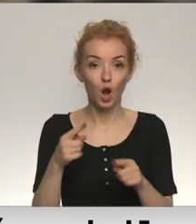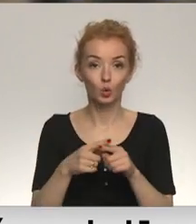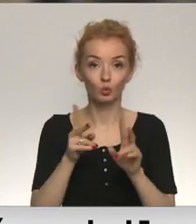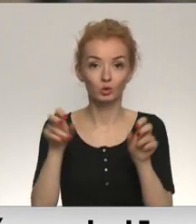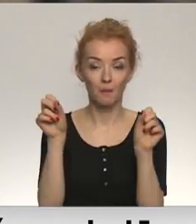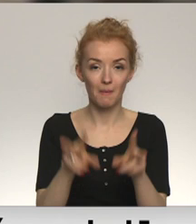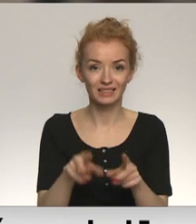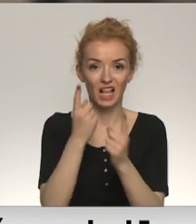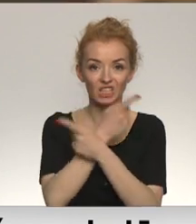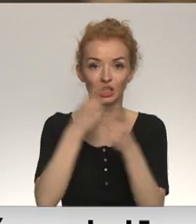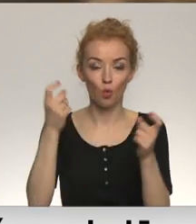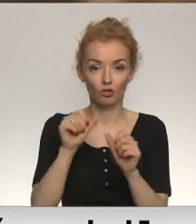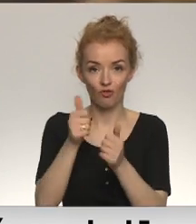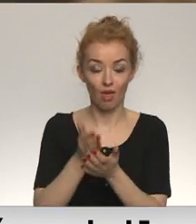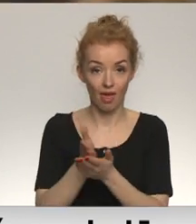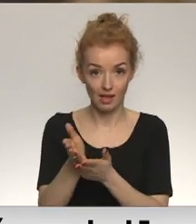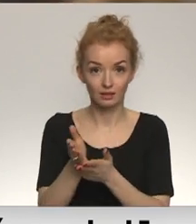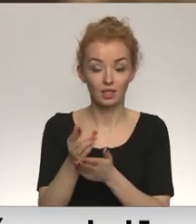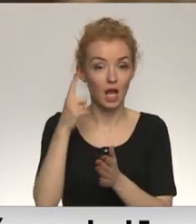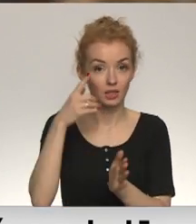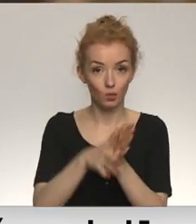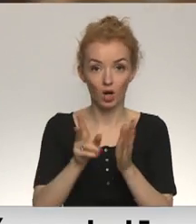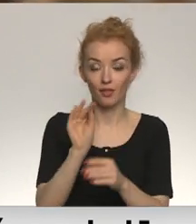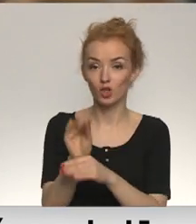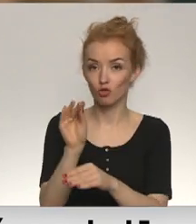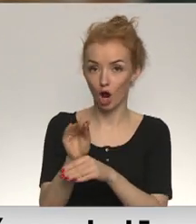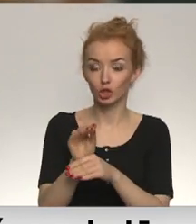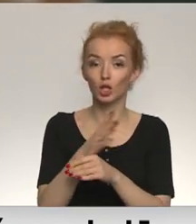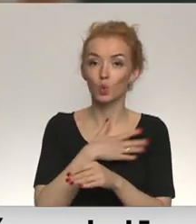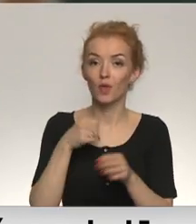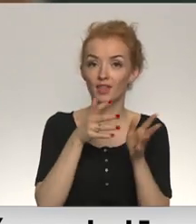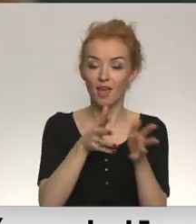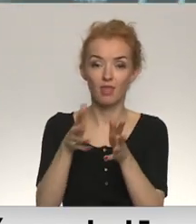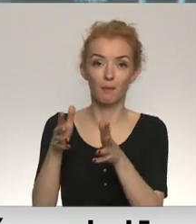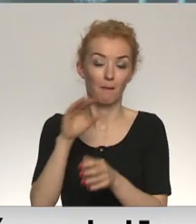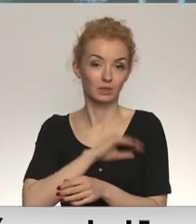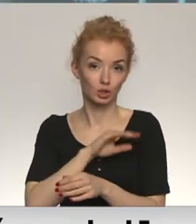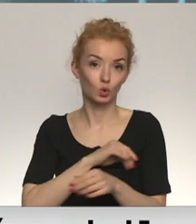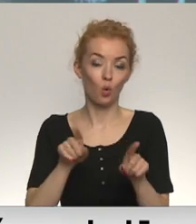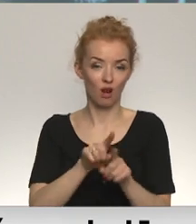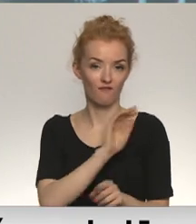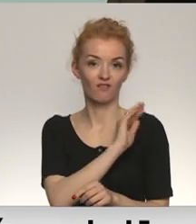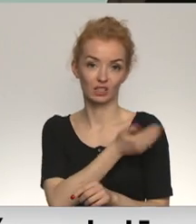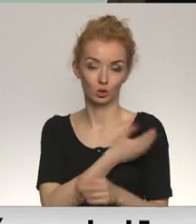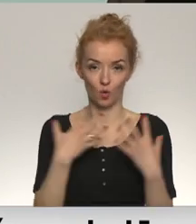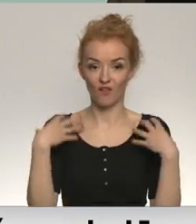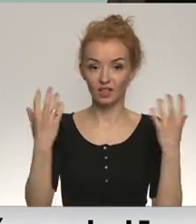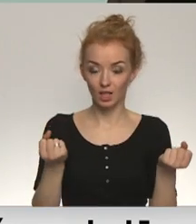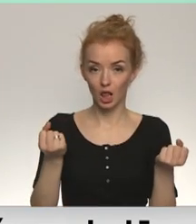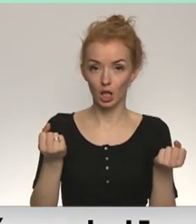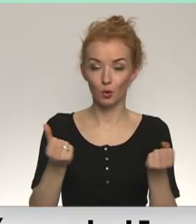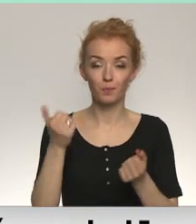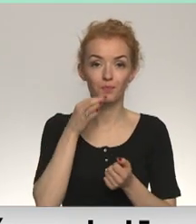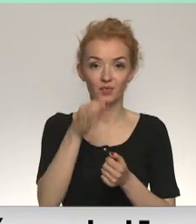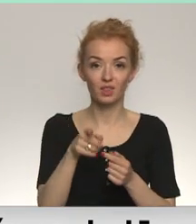ziņošanas mehānismu. Jāapzinās, ka ģirgāšanās būtiski ietekmē kā psihisko, tā fizisko veselību. Un tas atstāja